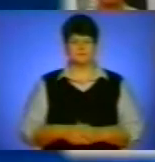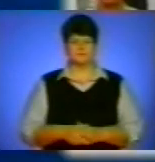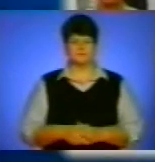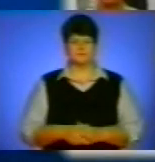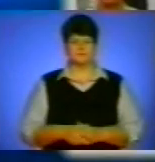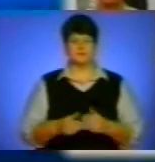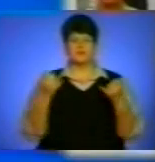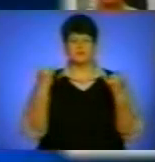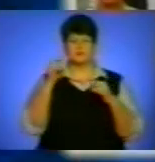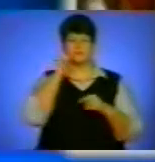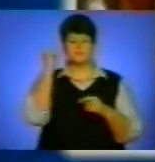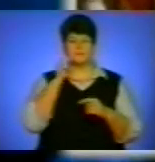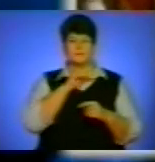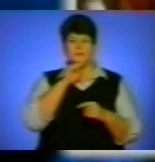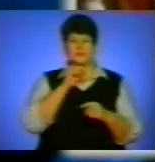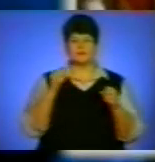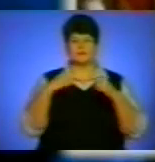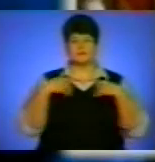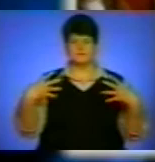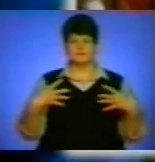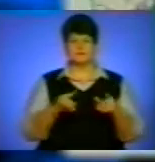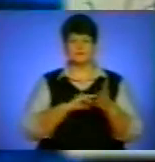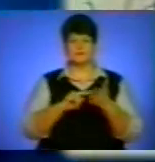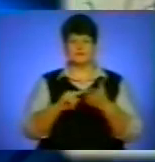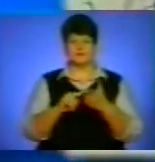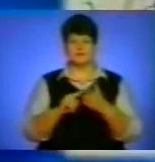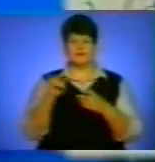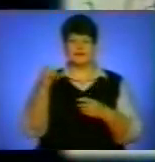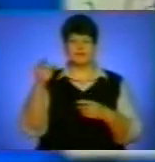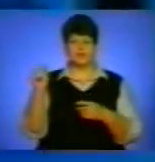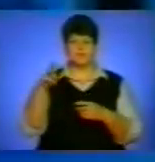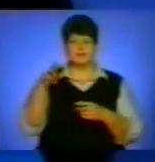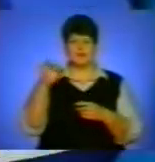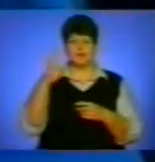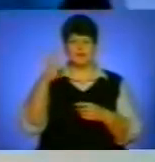Сьогодні в Україні професійне свято відзначають працівники гідрометеорологічної служби.